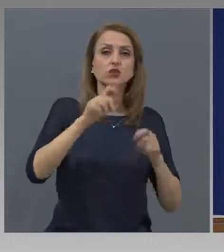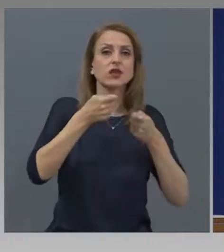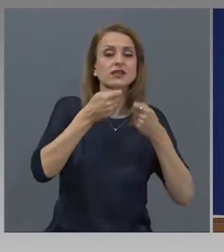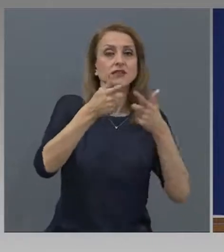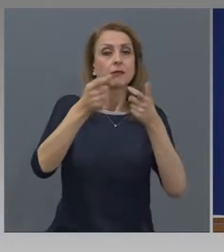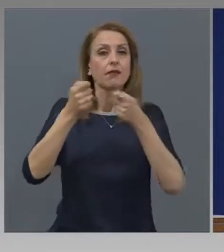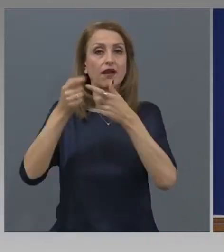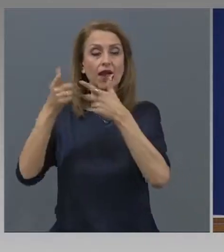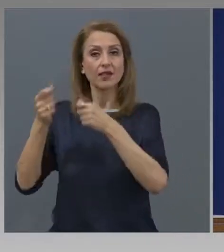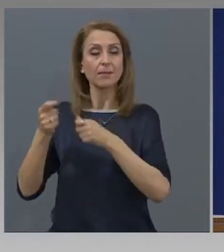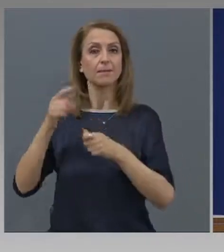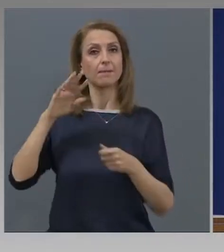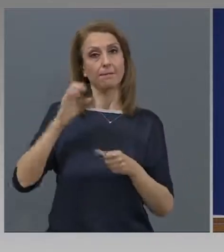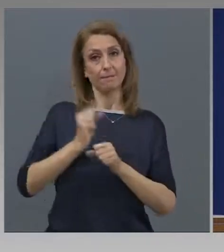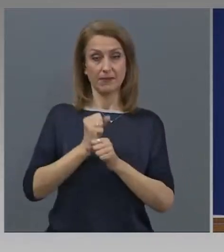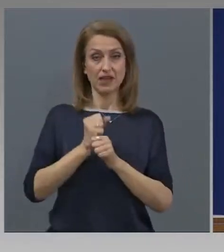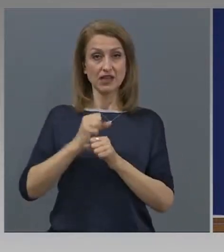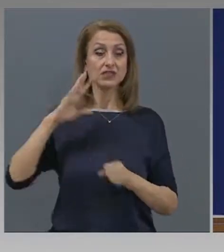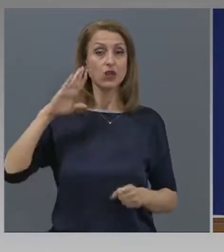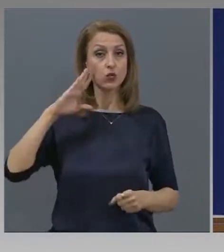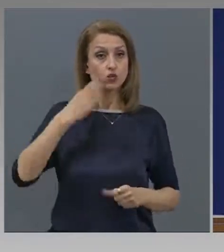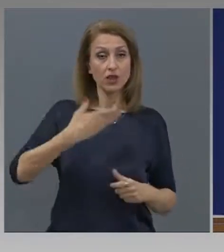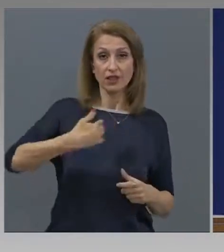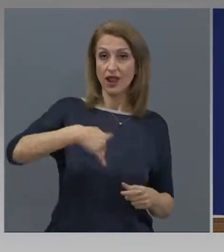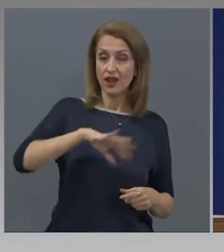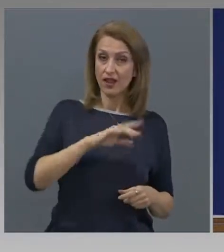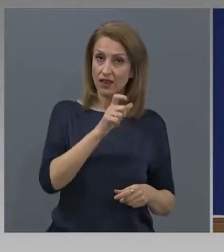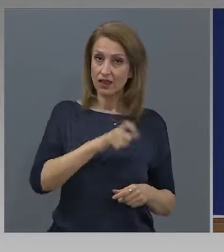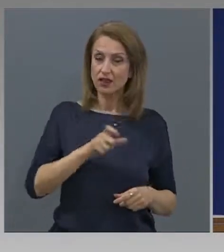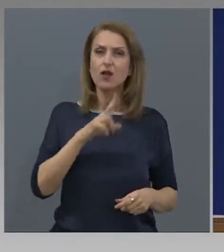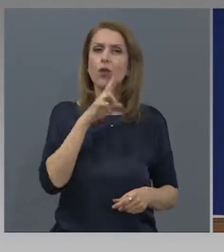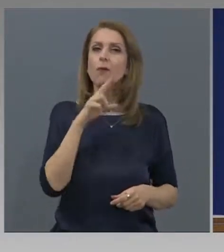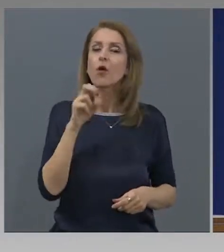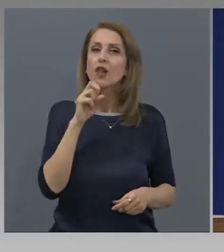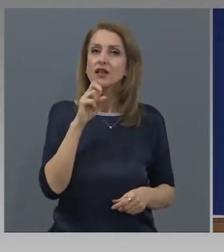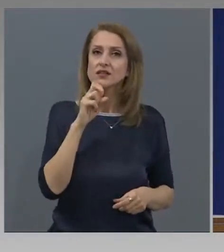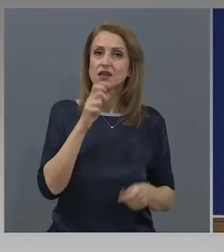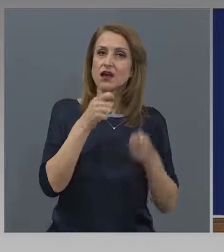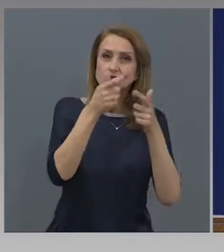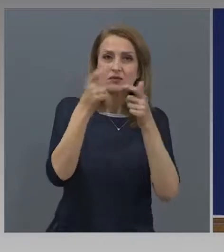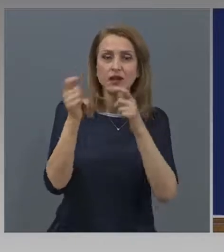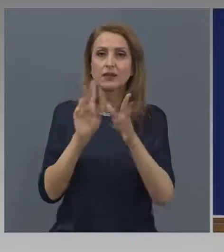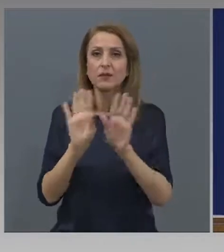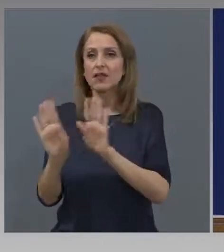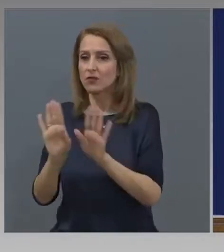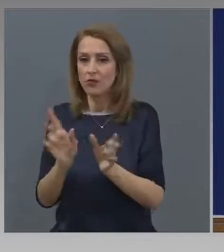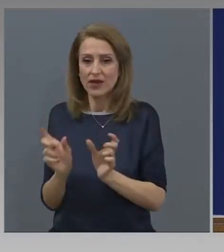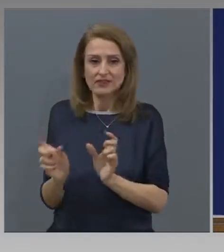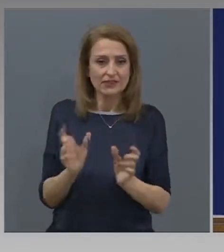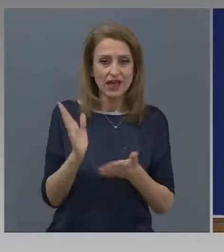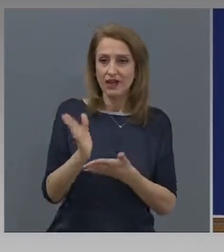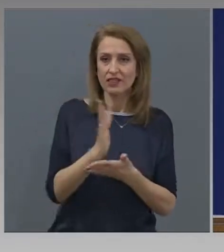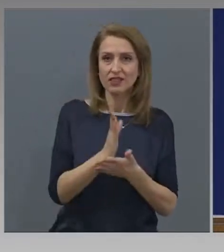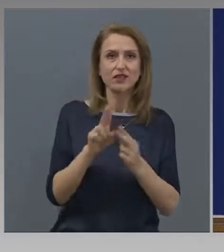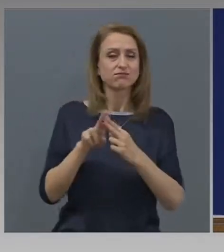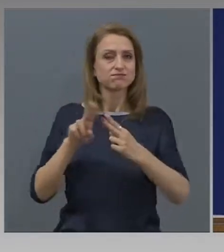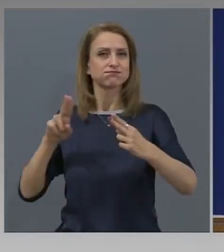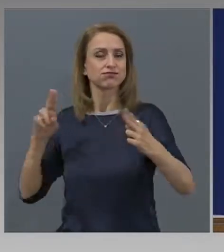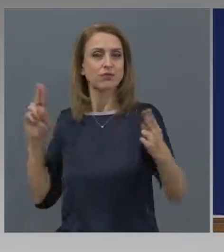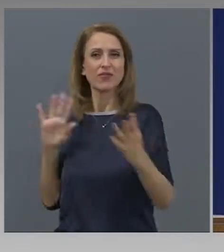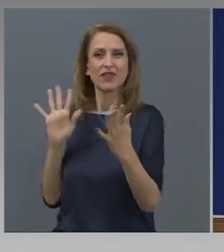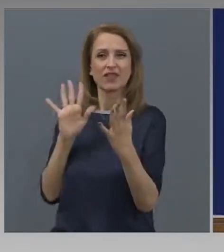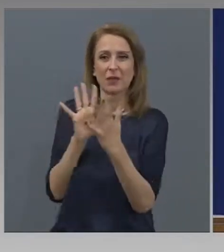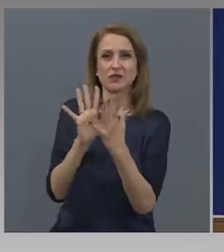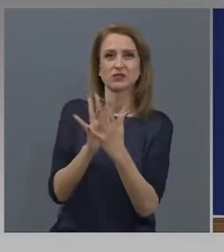служители на служба полиция, за да могат да помагнат зареда по време на опашките.